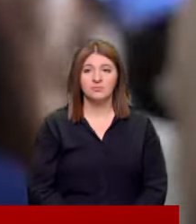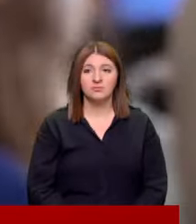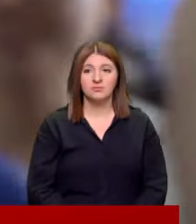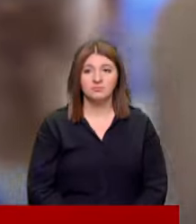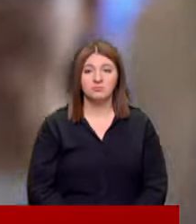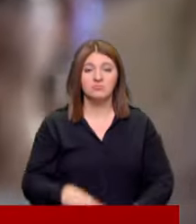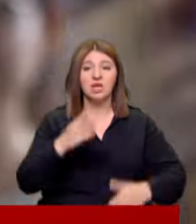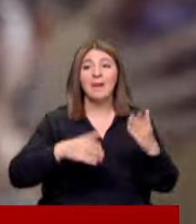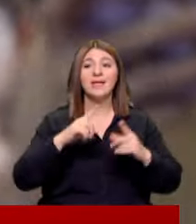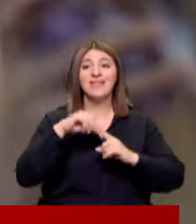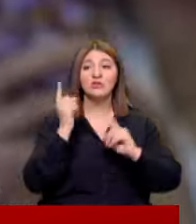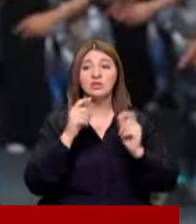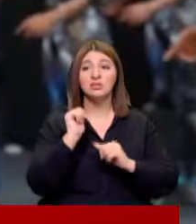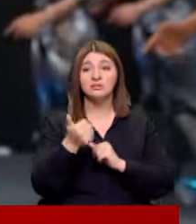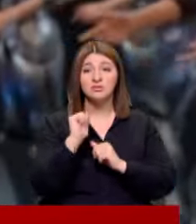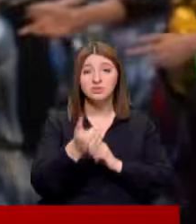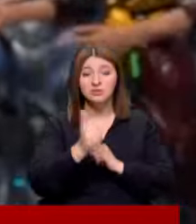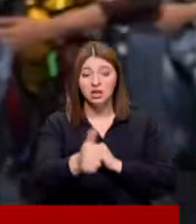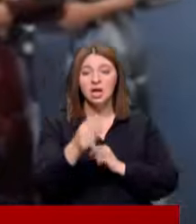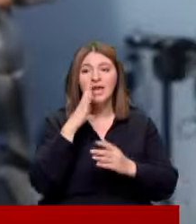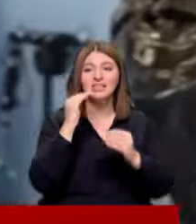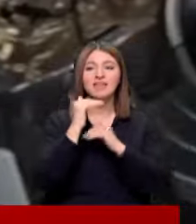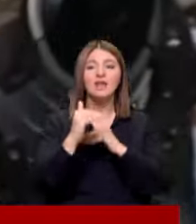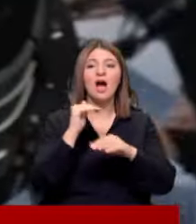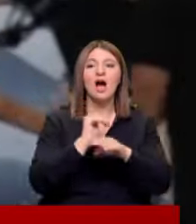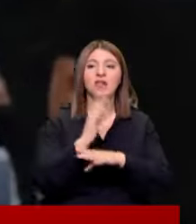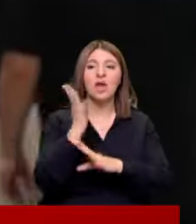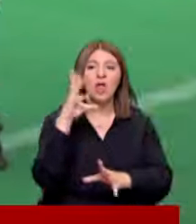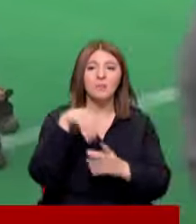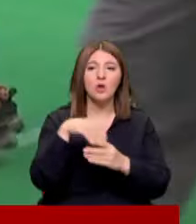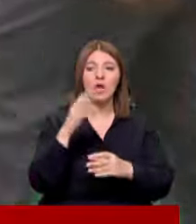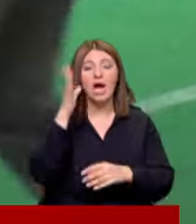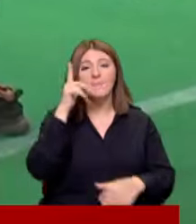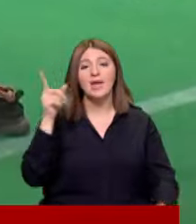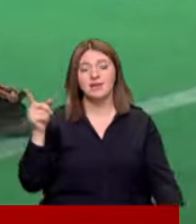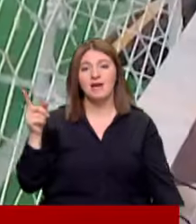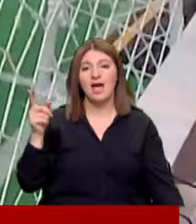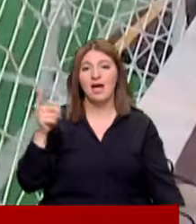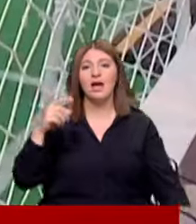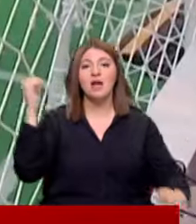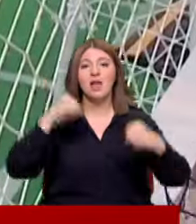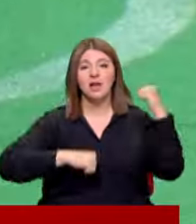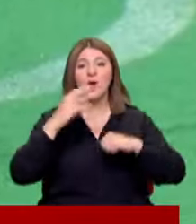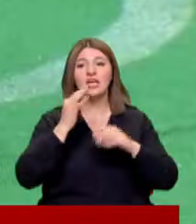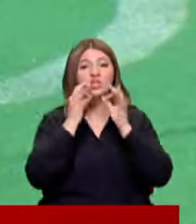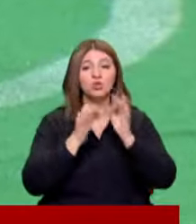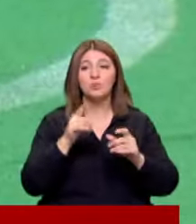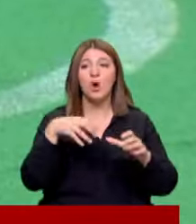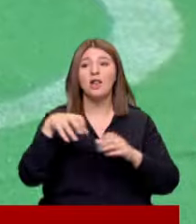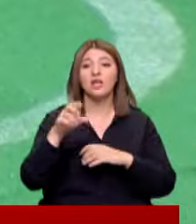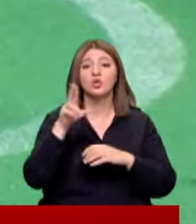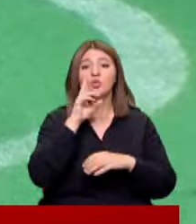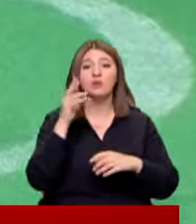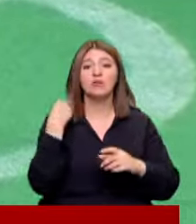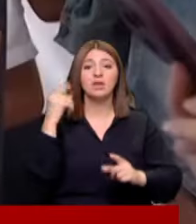Robot teknolojisi her geçen gün insan hayatına daha çok dahil oluyor Amerika Birleşik Devletleri ile rekabet eden Çin bu alandaki